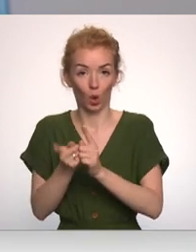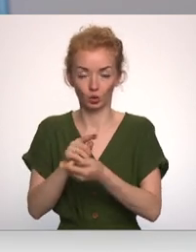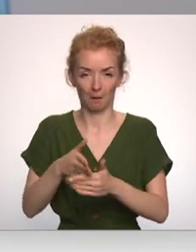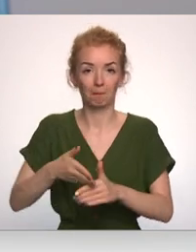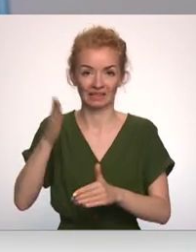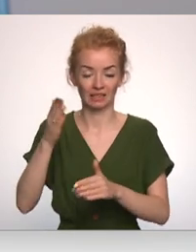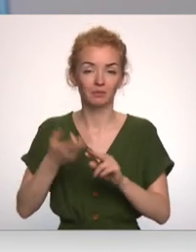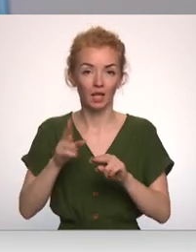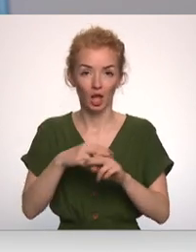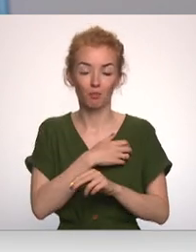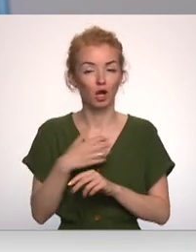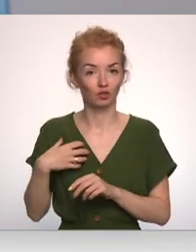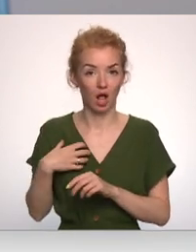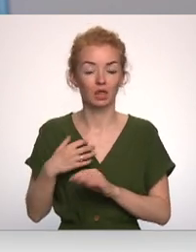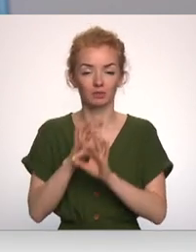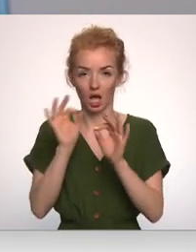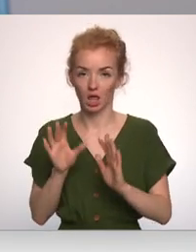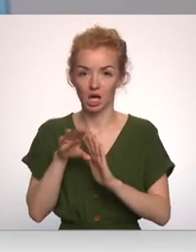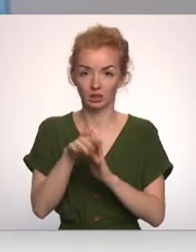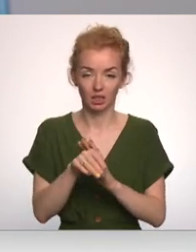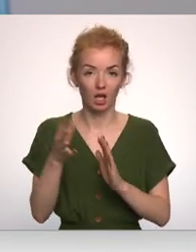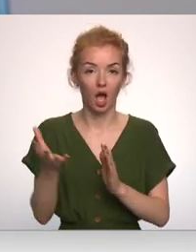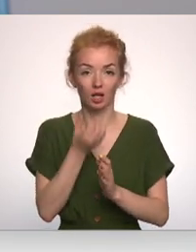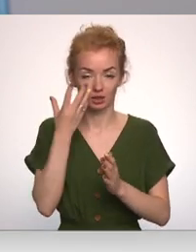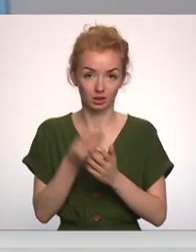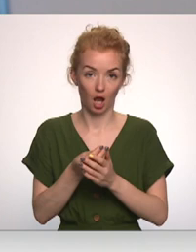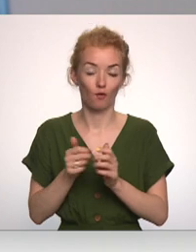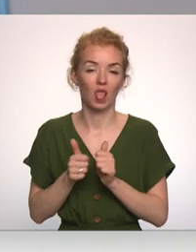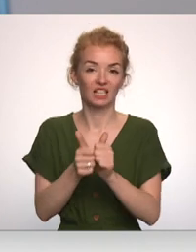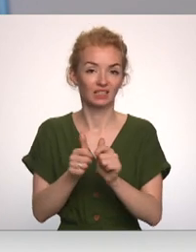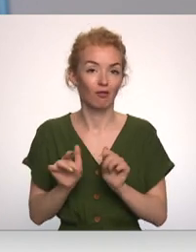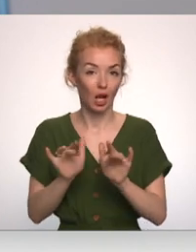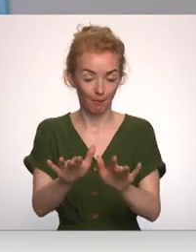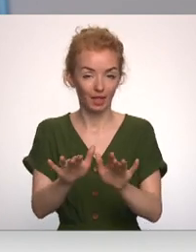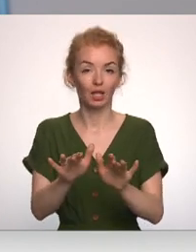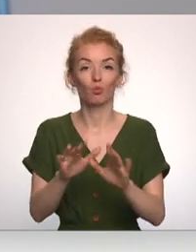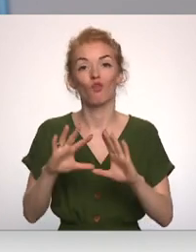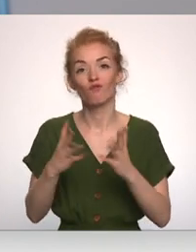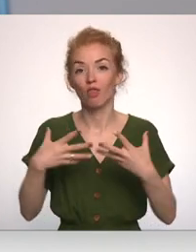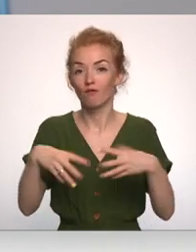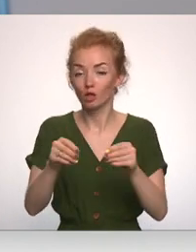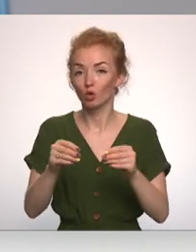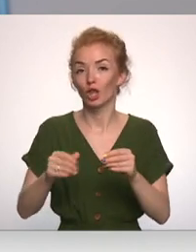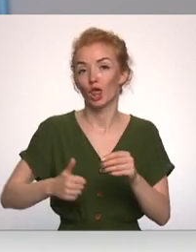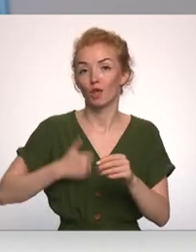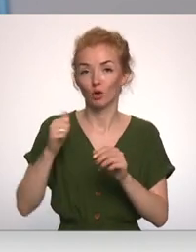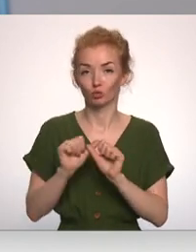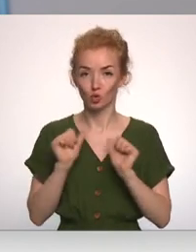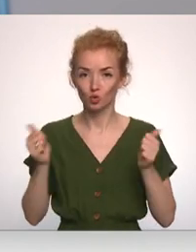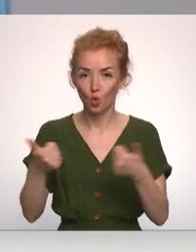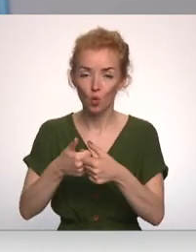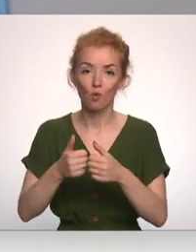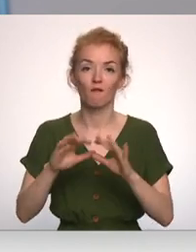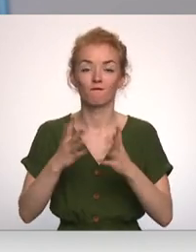jā, protams, tad arī pašvaldība ir jāiesaistās ar savu līdzdarbību, jau vienu veicot īpašumu norobežošanu vai